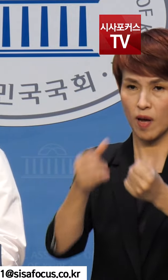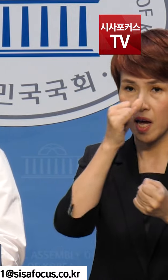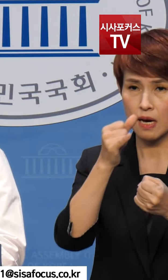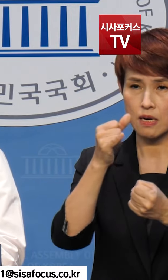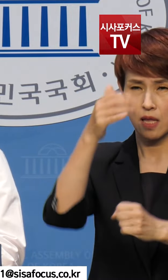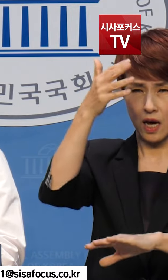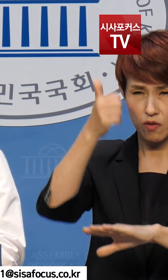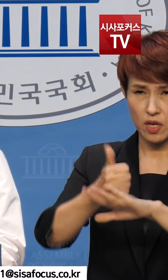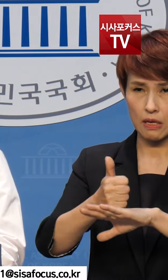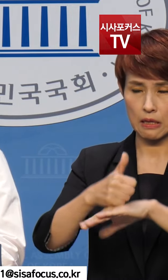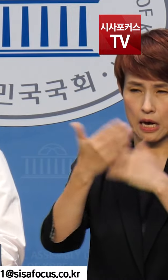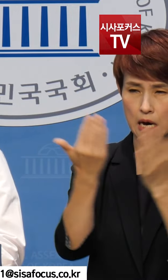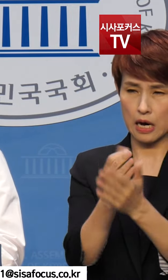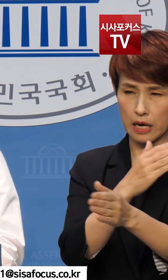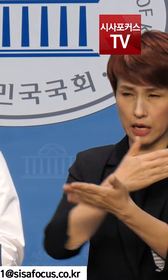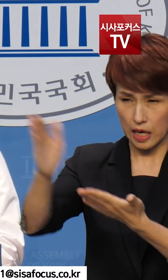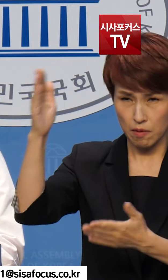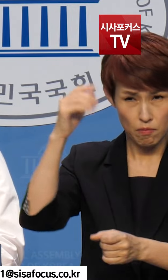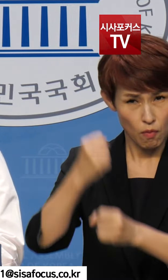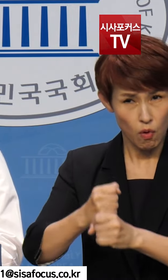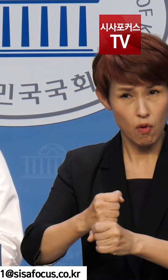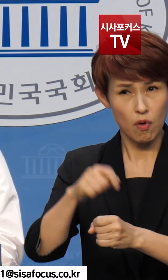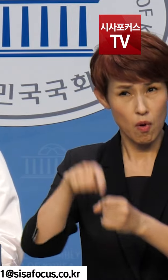송뚜리째 뽑아버리려 하고 있습니다.